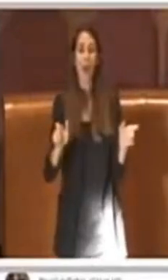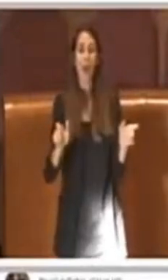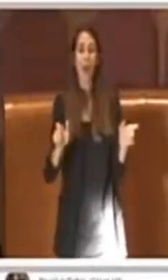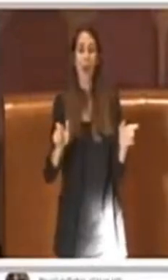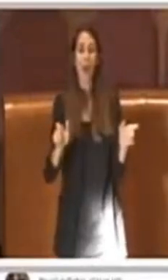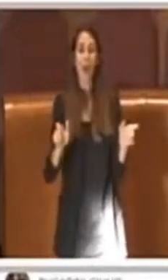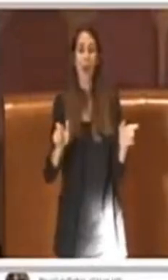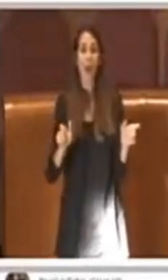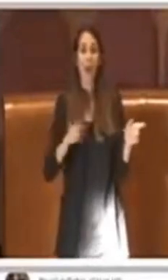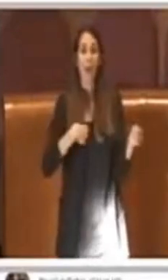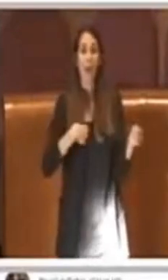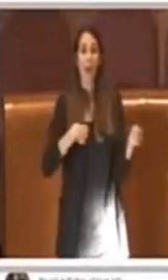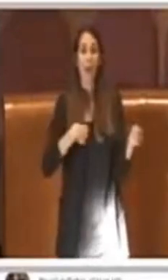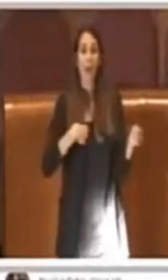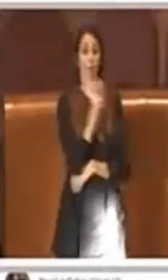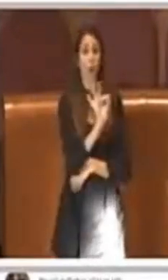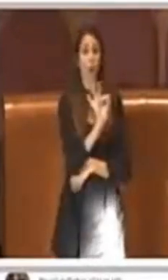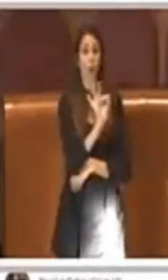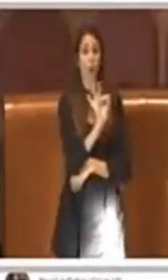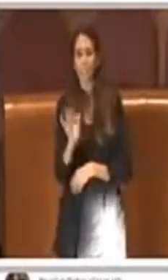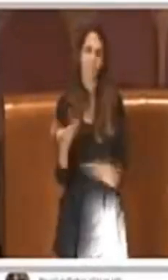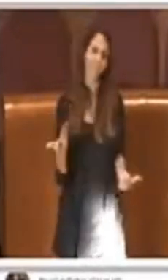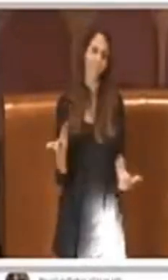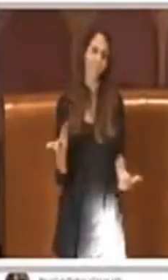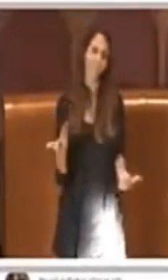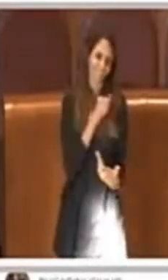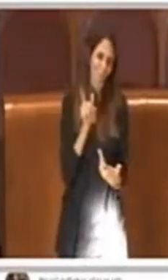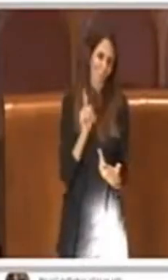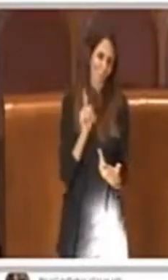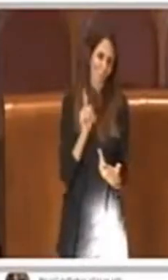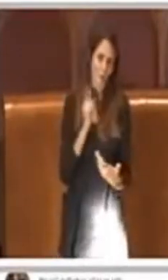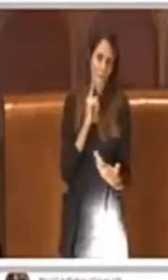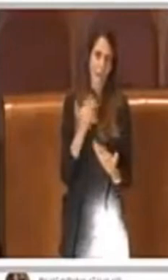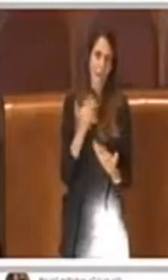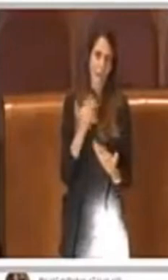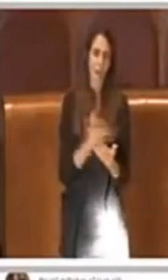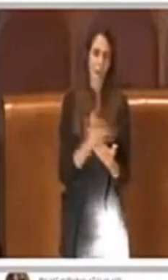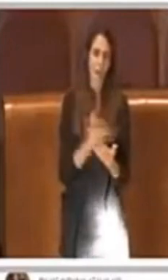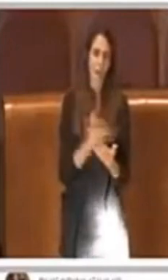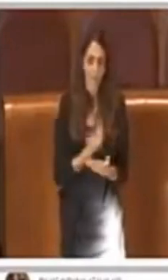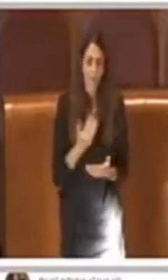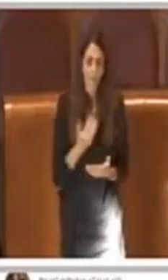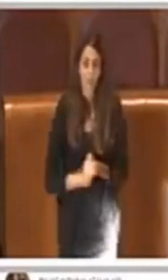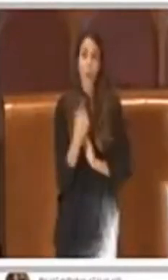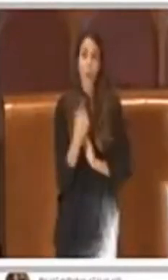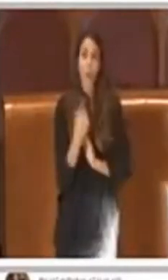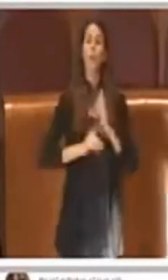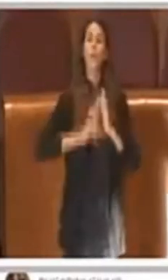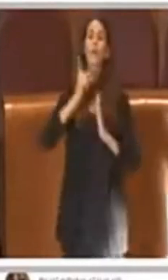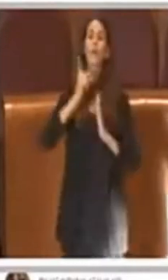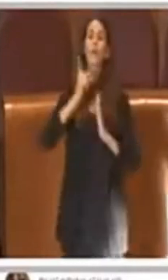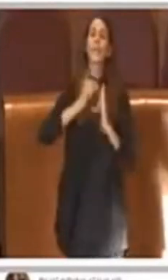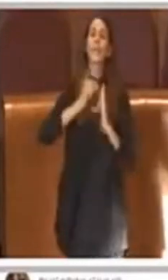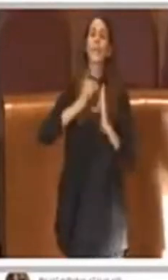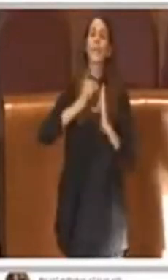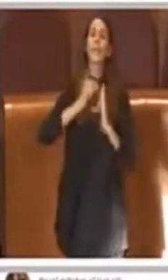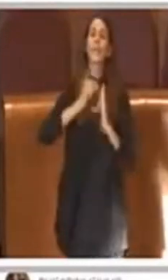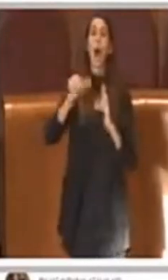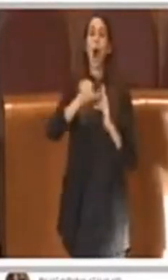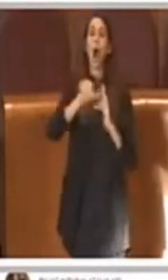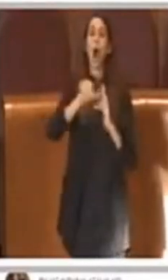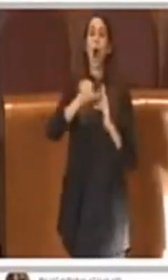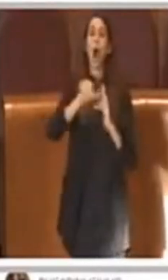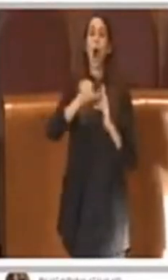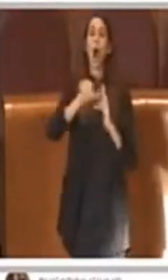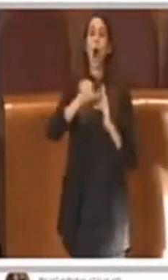misure veramente utili e necessarie a salvare la categoria. Una di queste è stata la delibera OSPE. Abbiamo sentito il PD